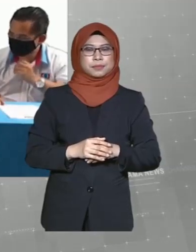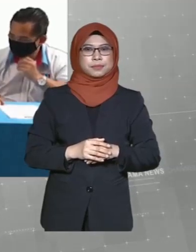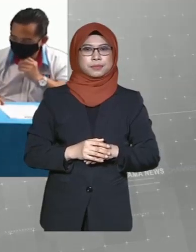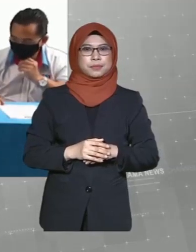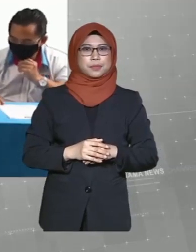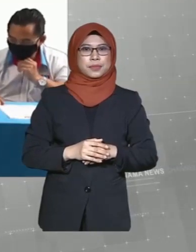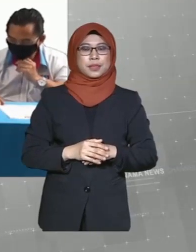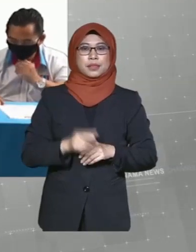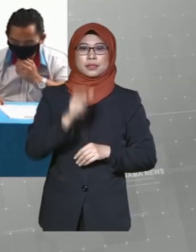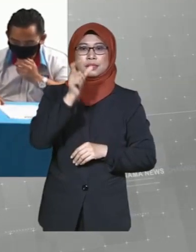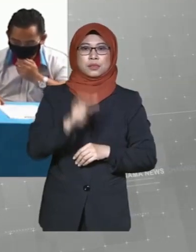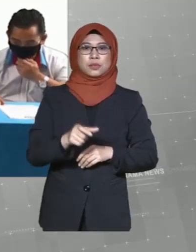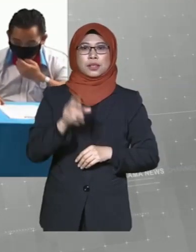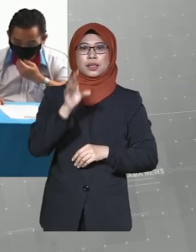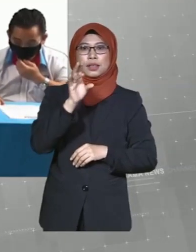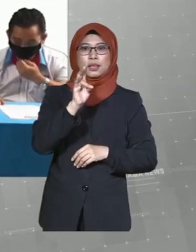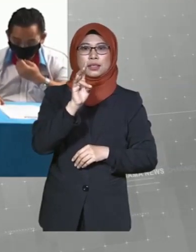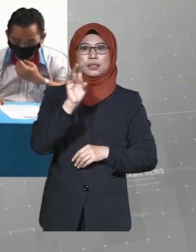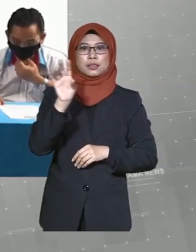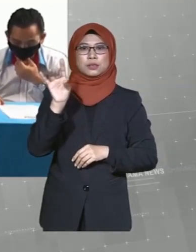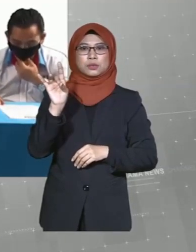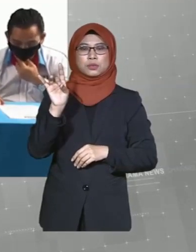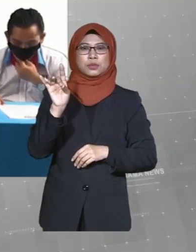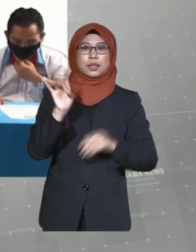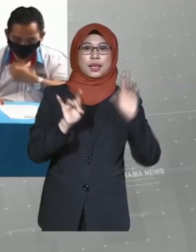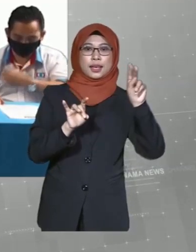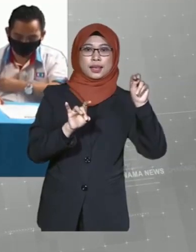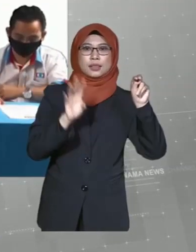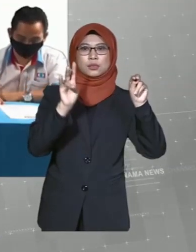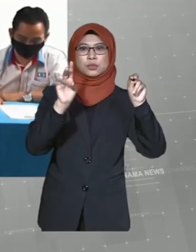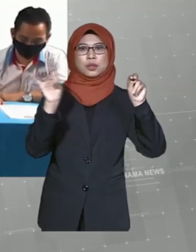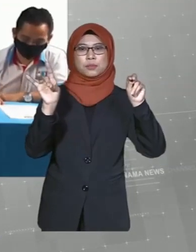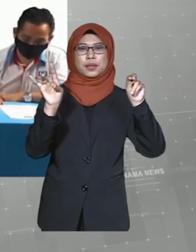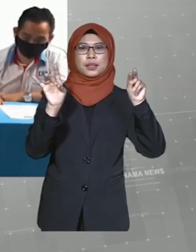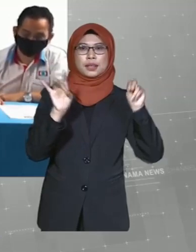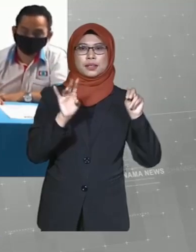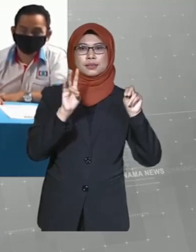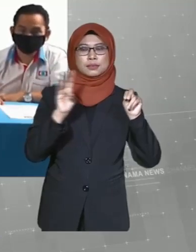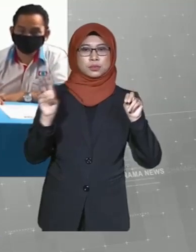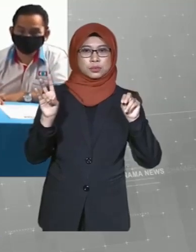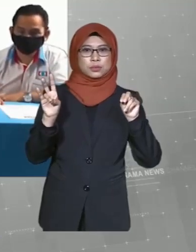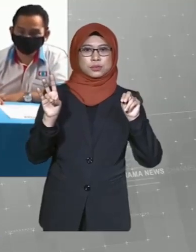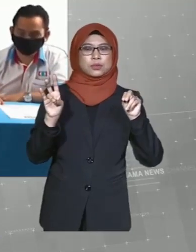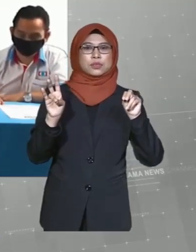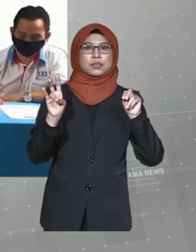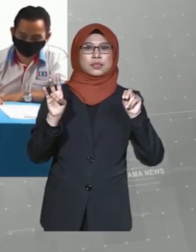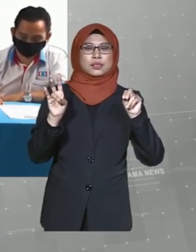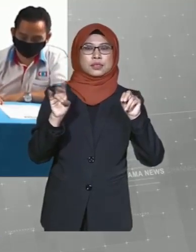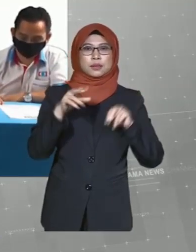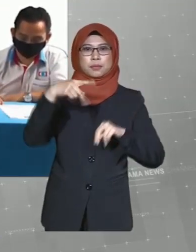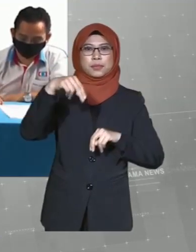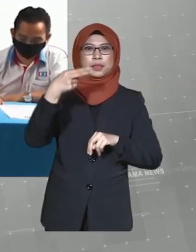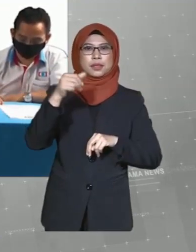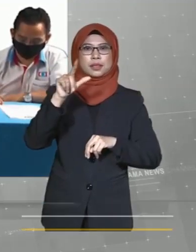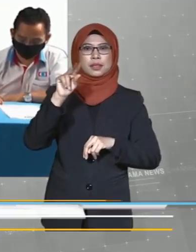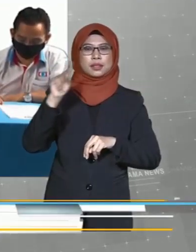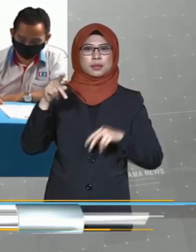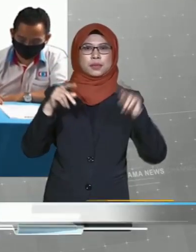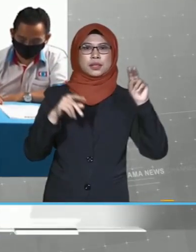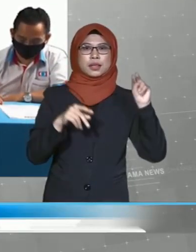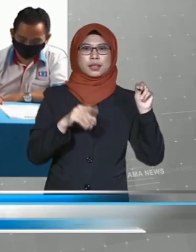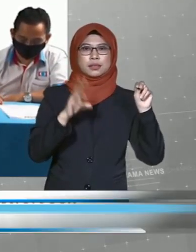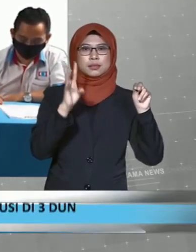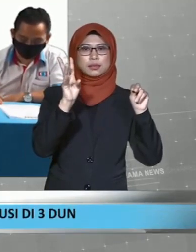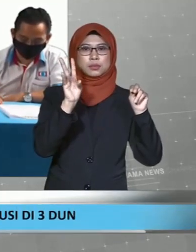Calon N78 Mulu, Roland Engan, N77 Telang Usan, Filip Jauh Ding dan N76